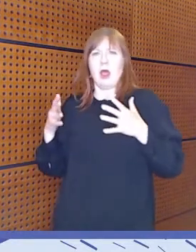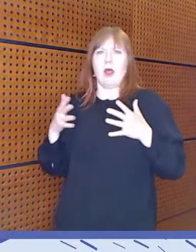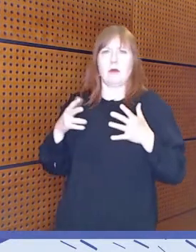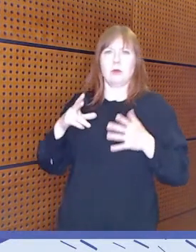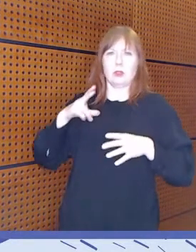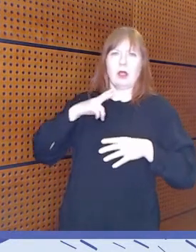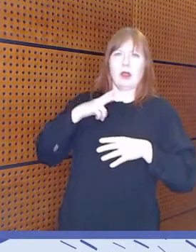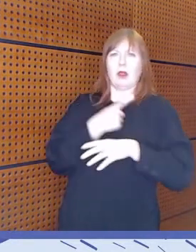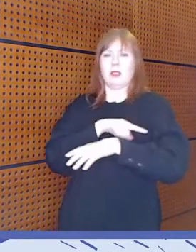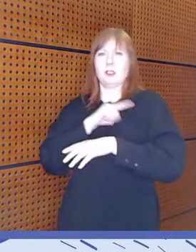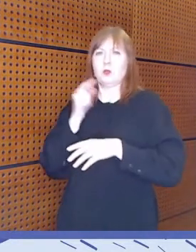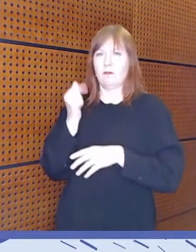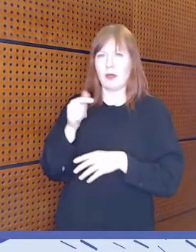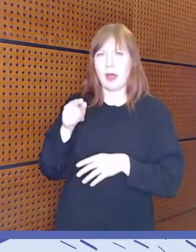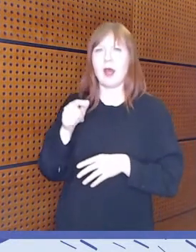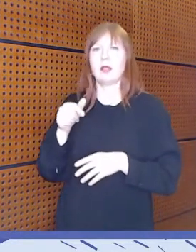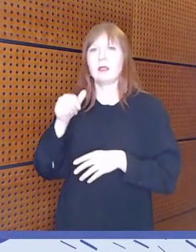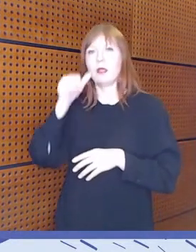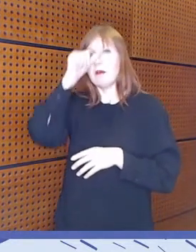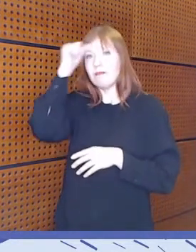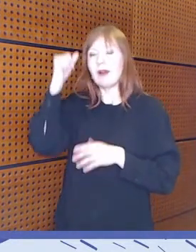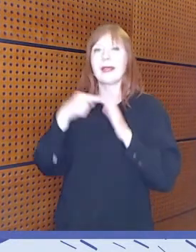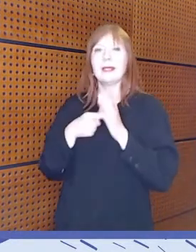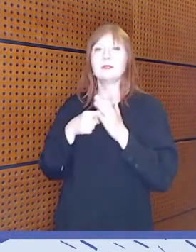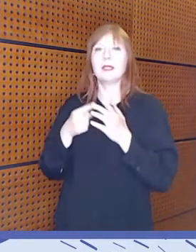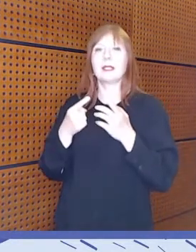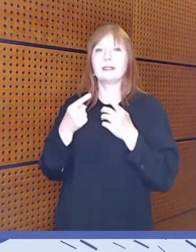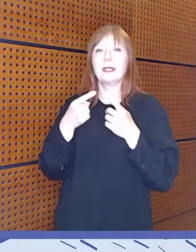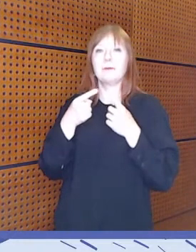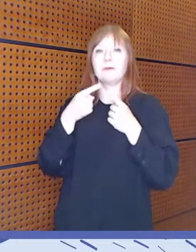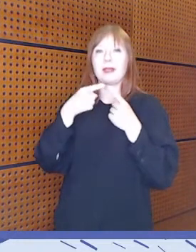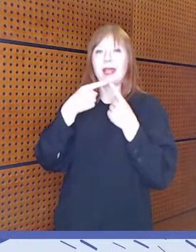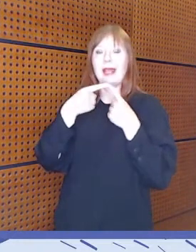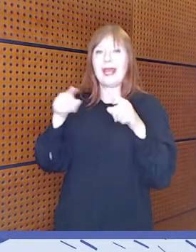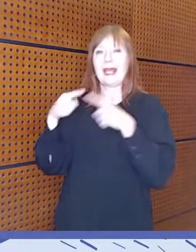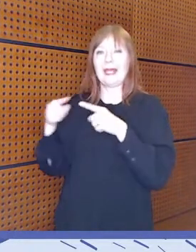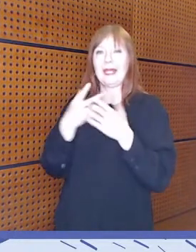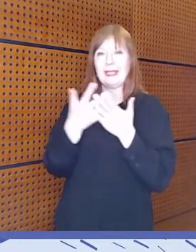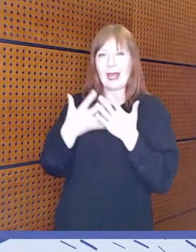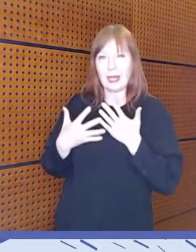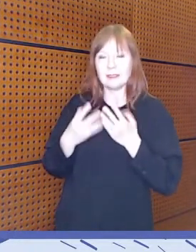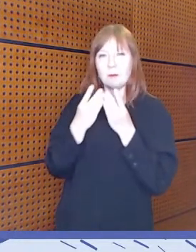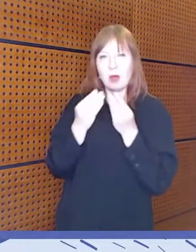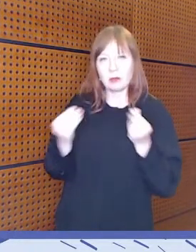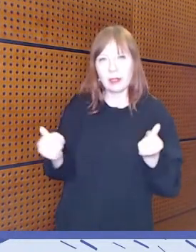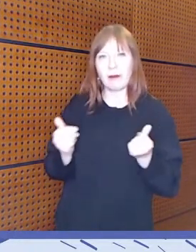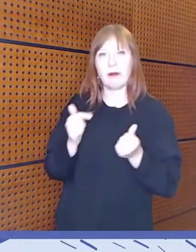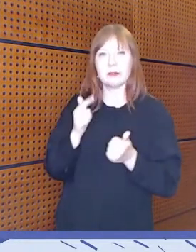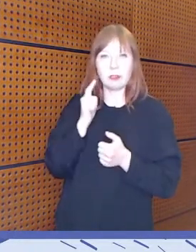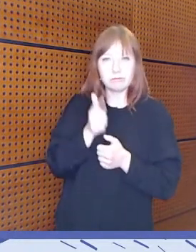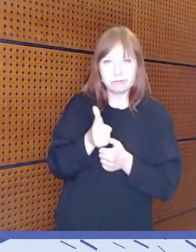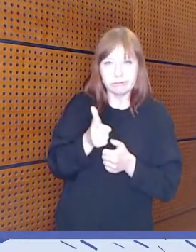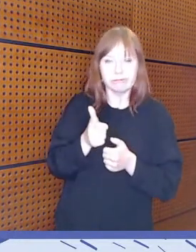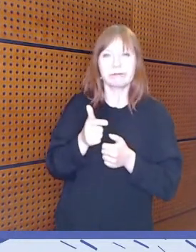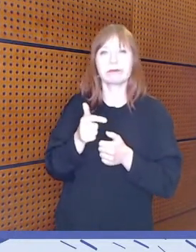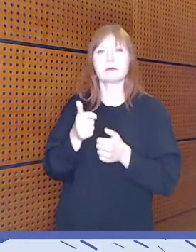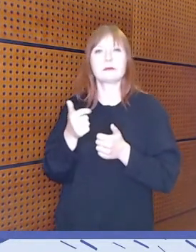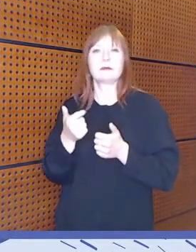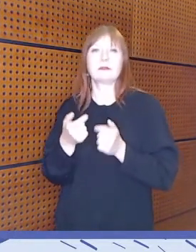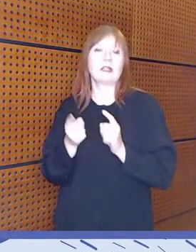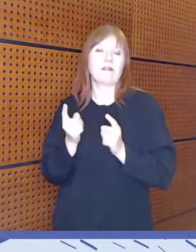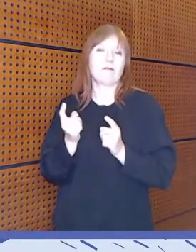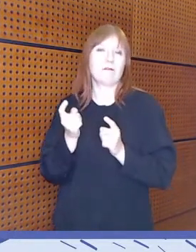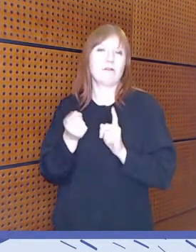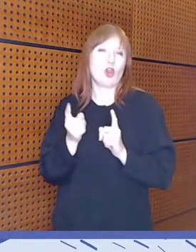mahdollisuuksia tuottaa tällaisia erikielisiä ja erilaiset tarpeet huomiovia materiaaleja, jotka olisivat kuitenkin tärkeitä se toiminnan